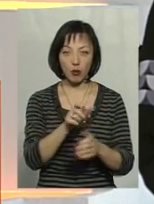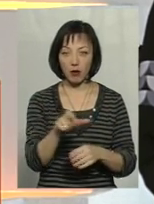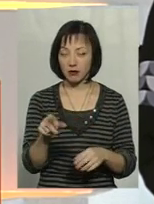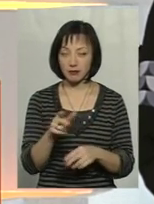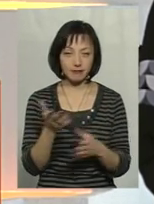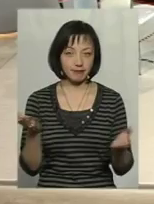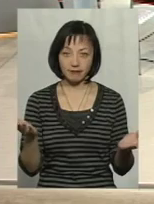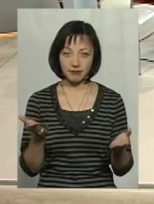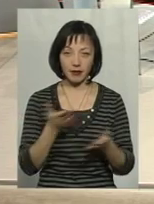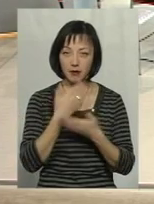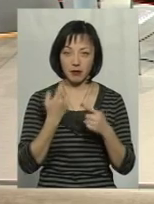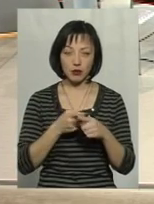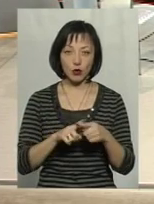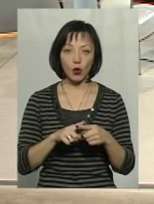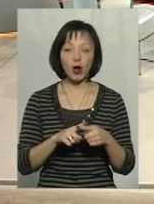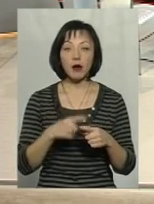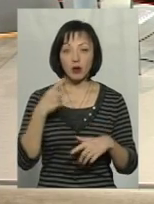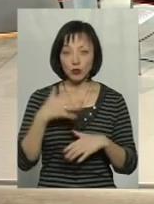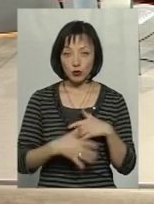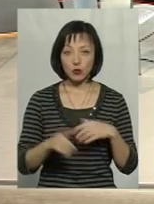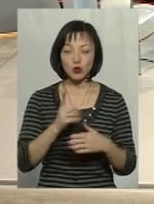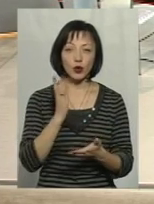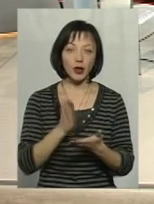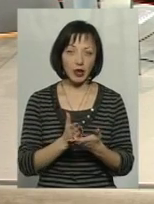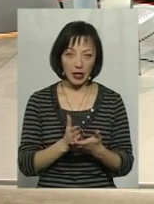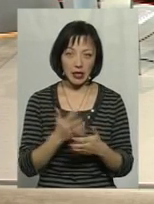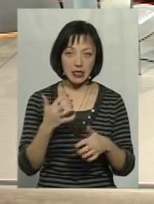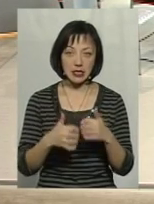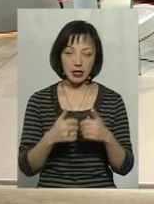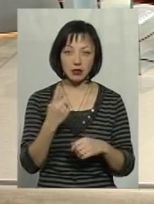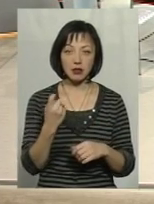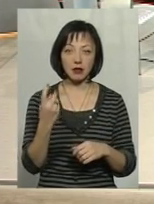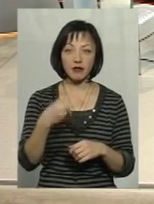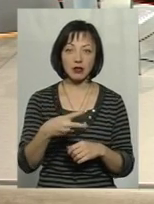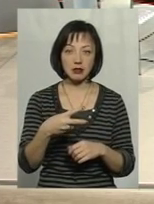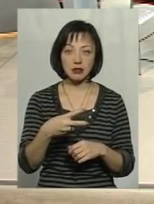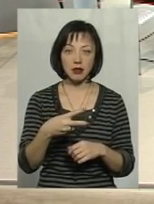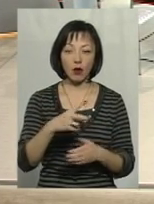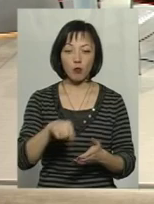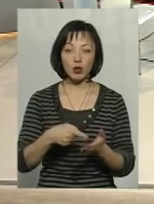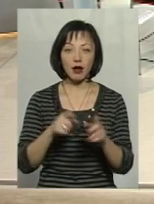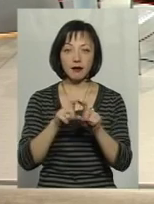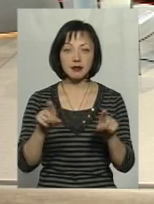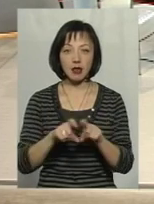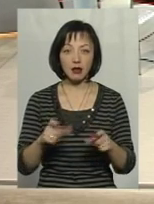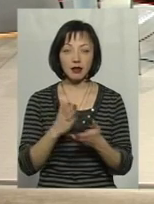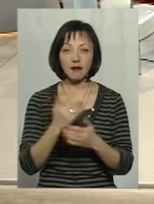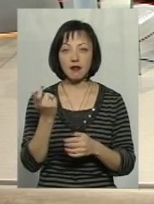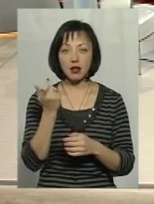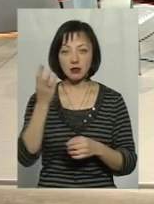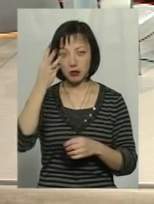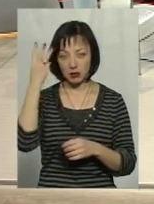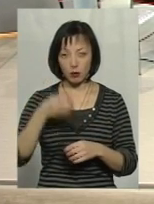не працює. Ми розуміємо, що є серед 120 комунальних закладів, які є власністю